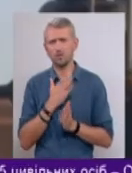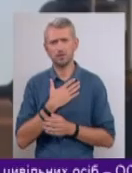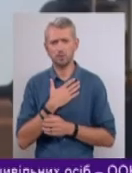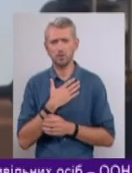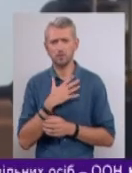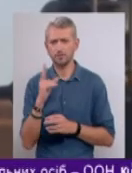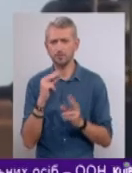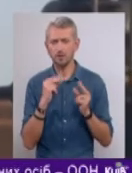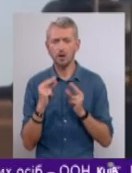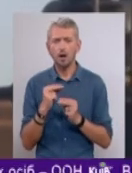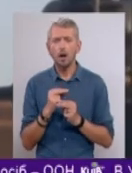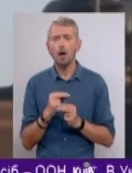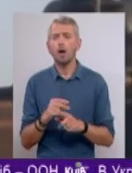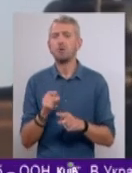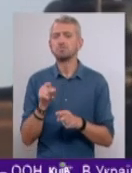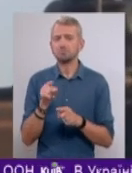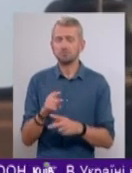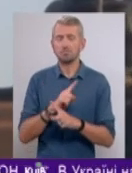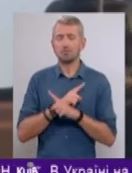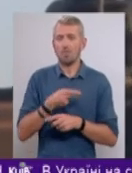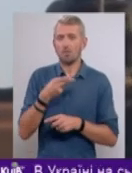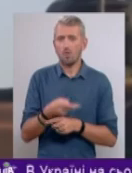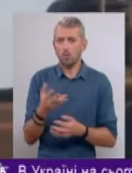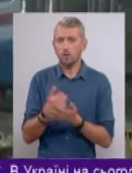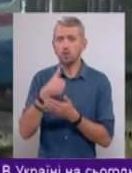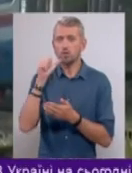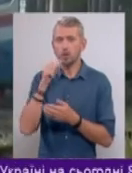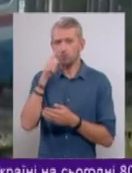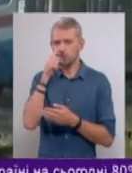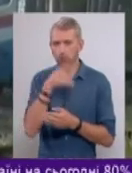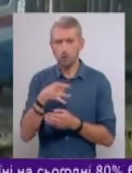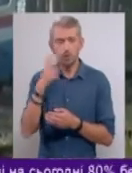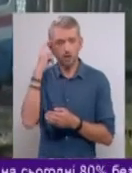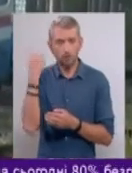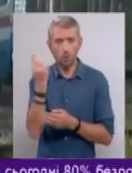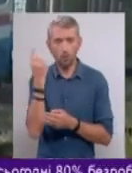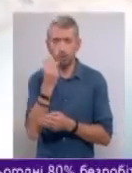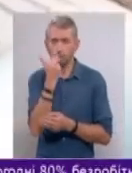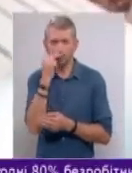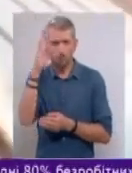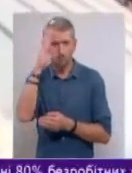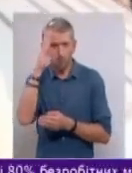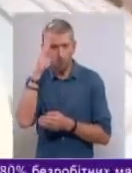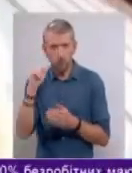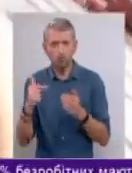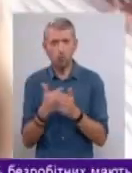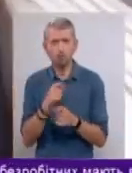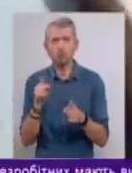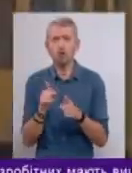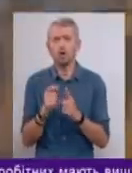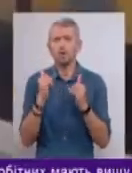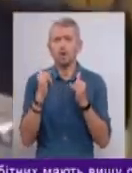Зокліле тіло знайшли і учора, але вже у Броварському районі Київської області. Неповнолітній хлопець знову ж таки заради